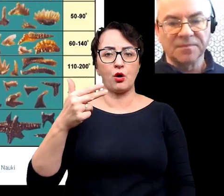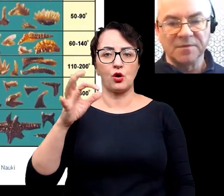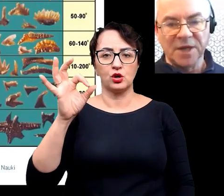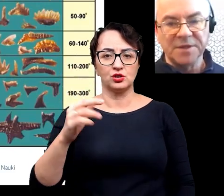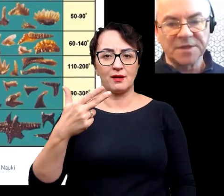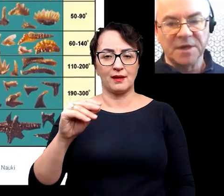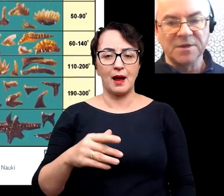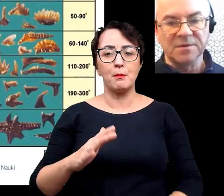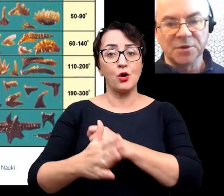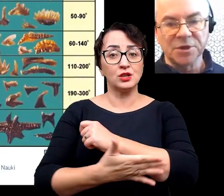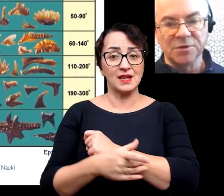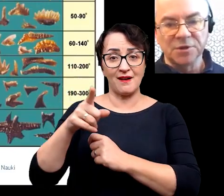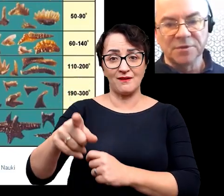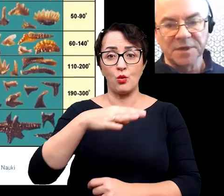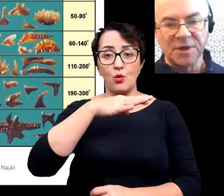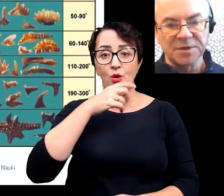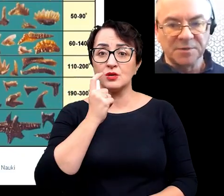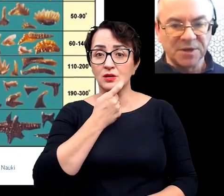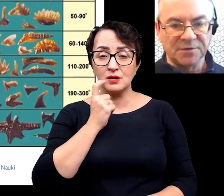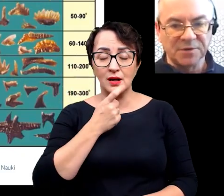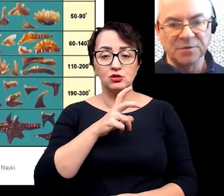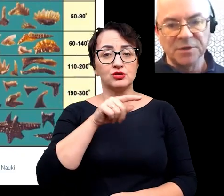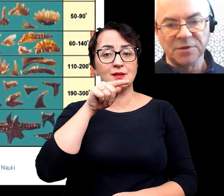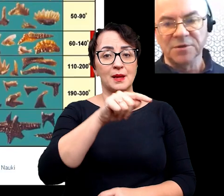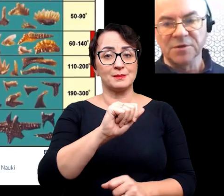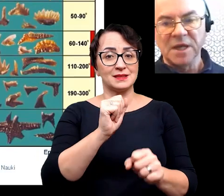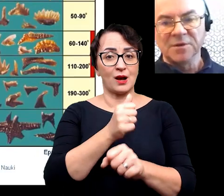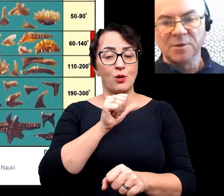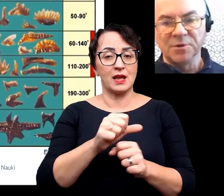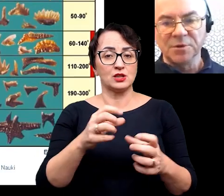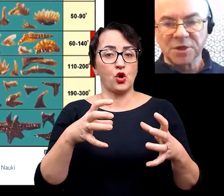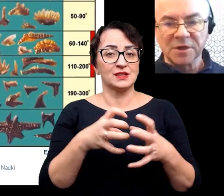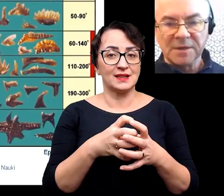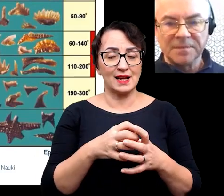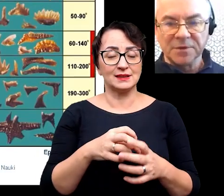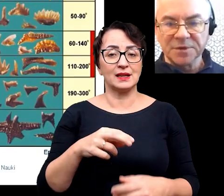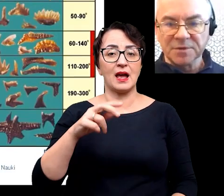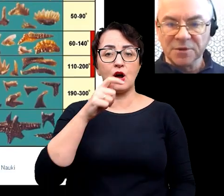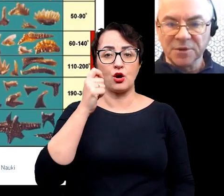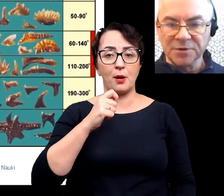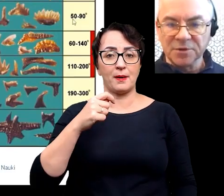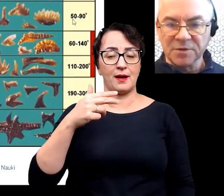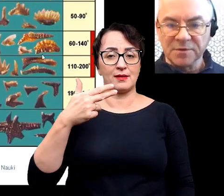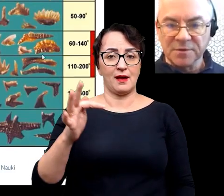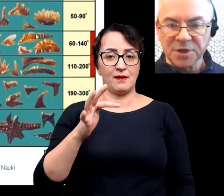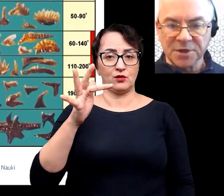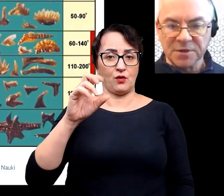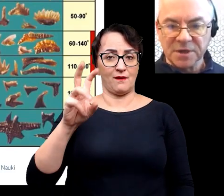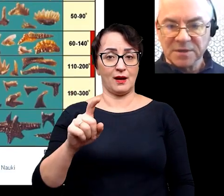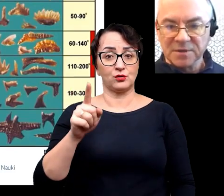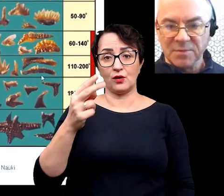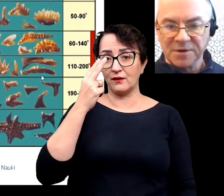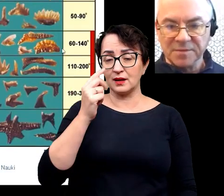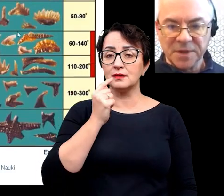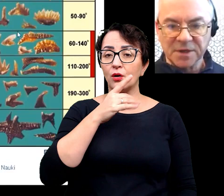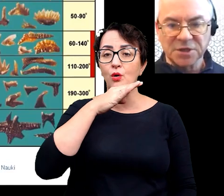stwierdzić, czy w danej skale może dojść do koncentracji ropy naftowej. Tutaj to okno roponośne to są konodonty, które mają właśnie